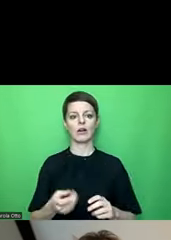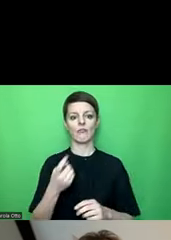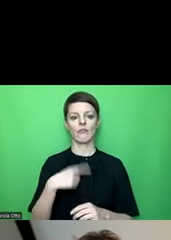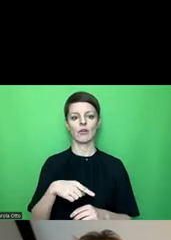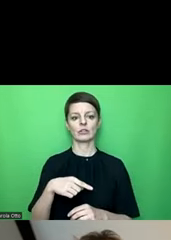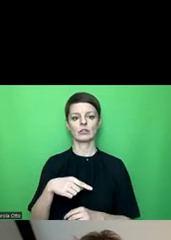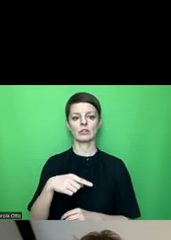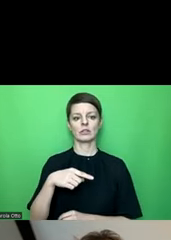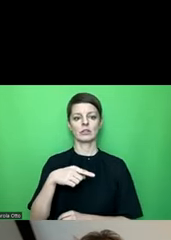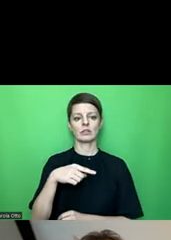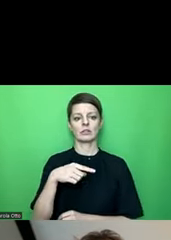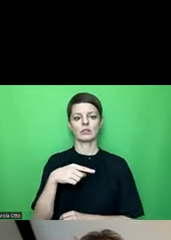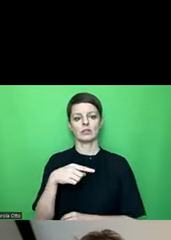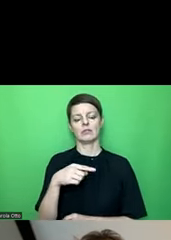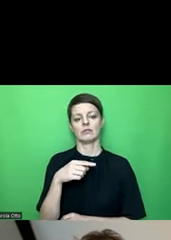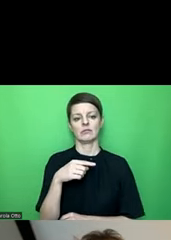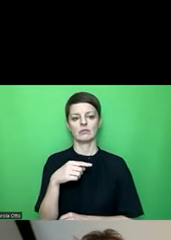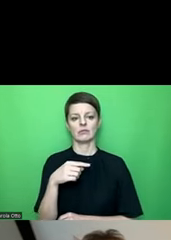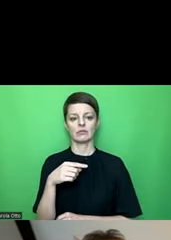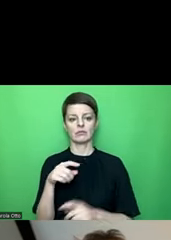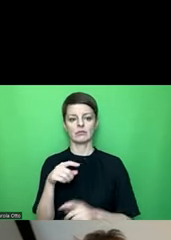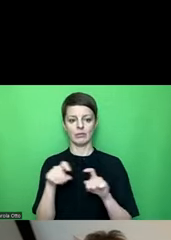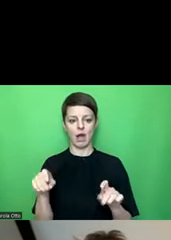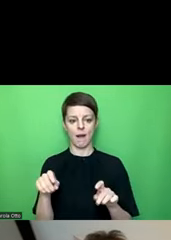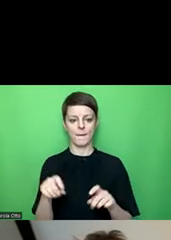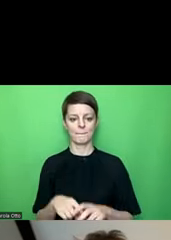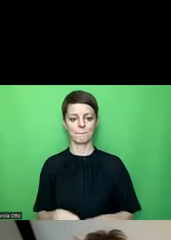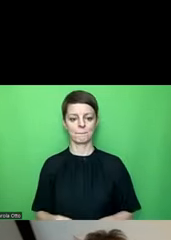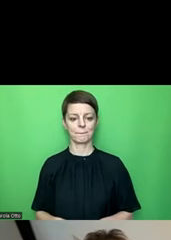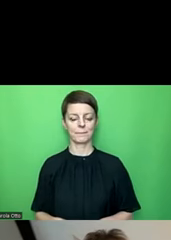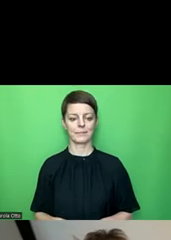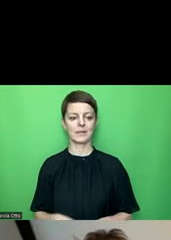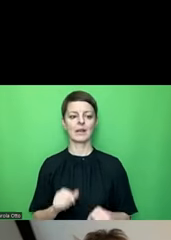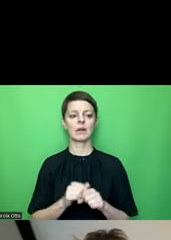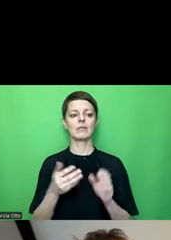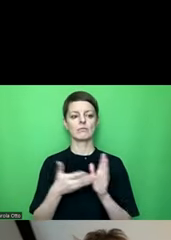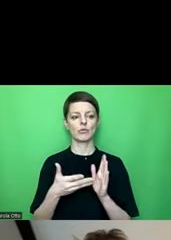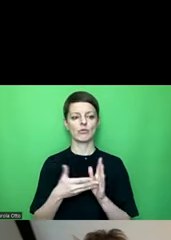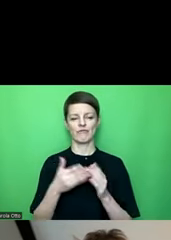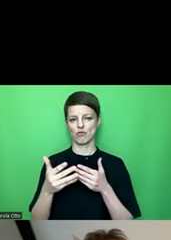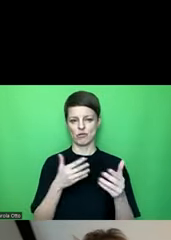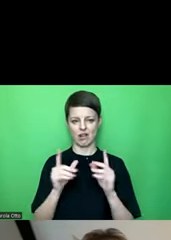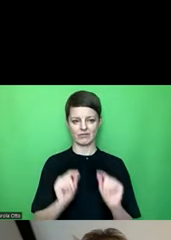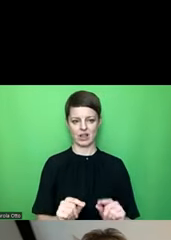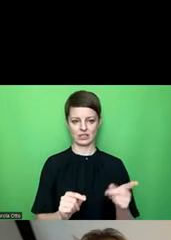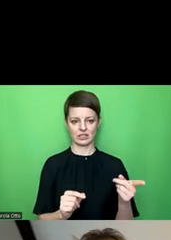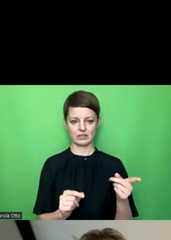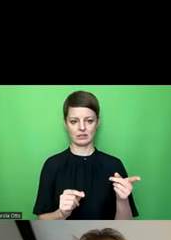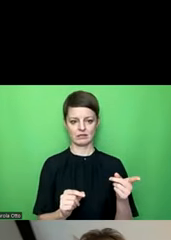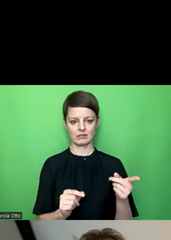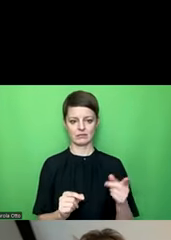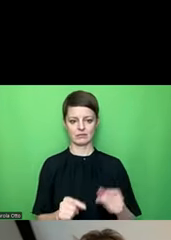und ich kann jetzt mal nachprüfen, was der Kontrast ist. Also ich habe